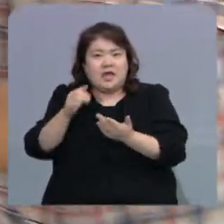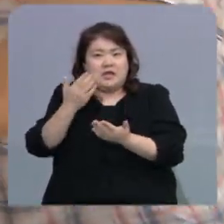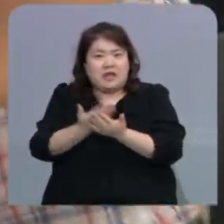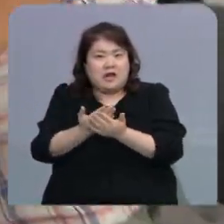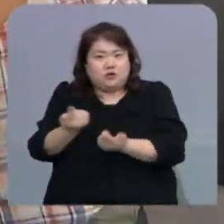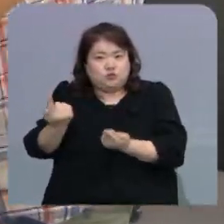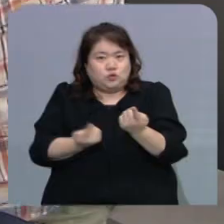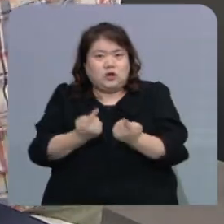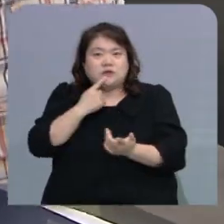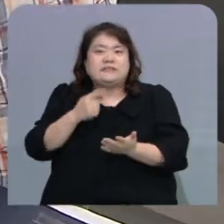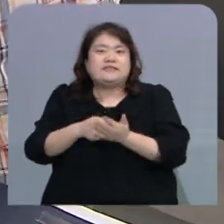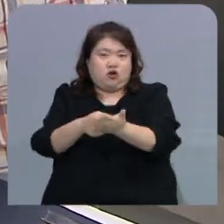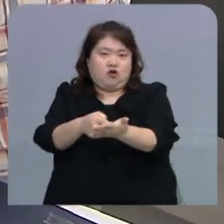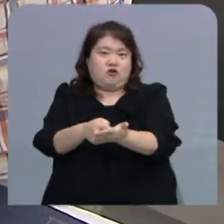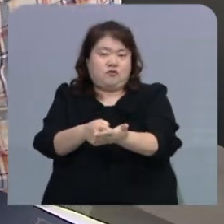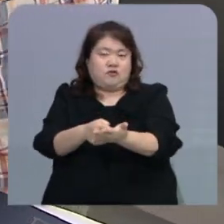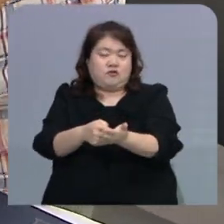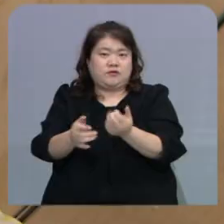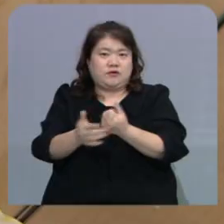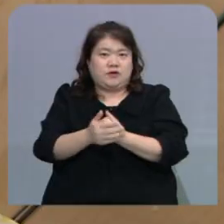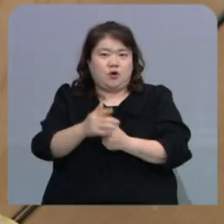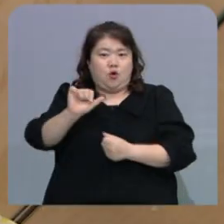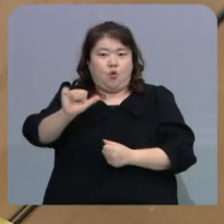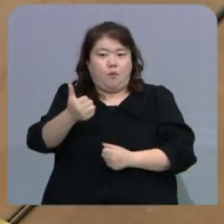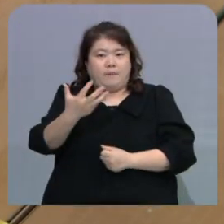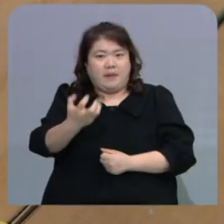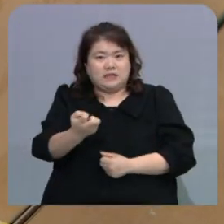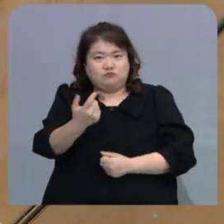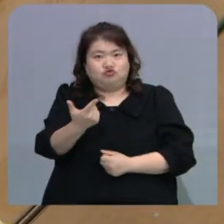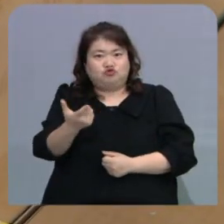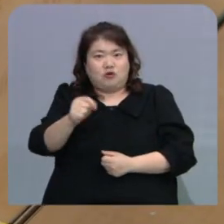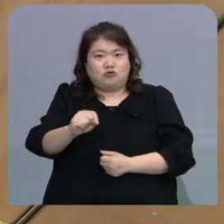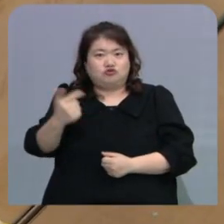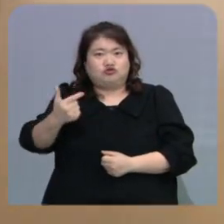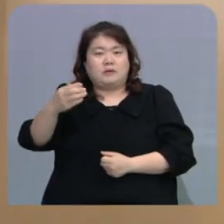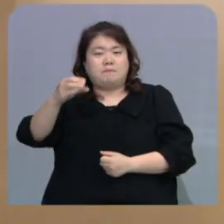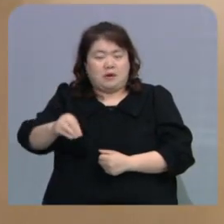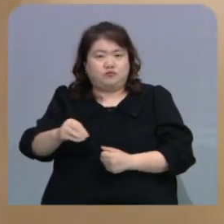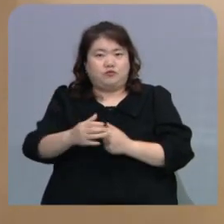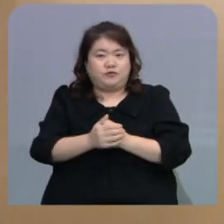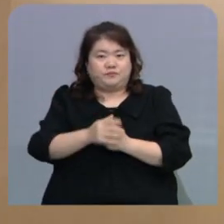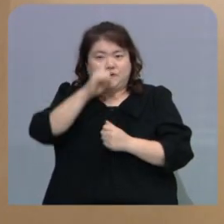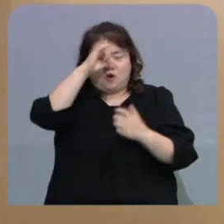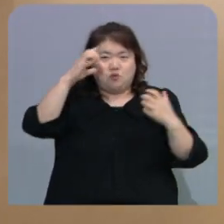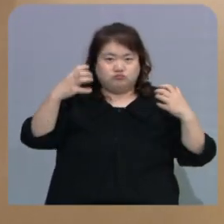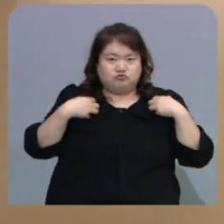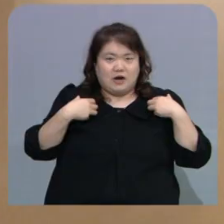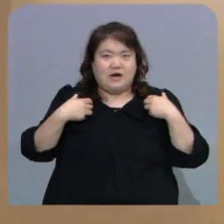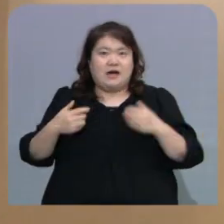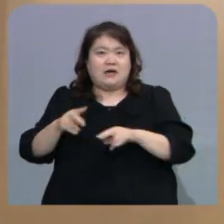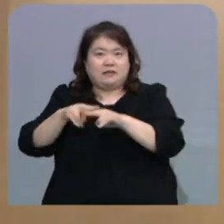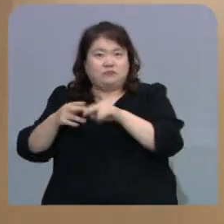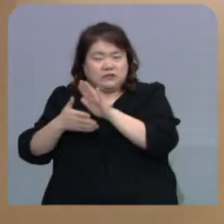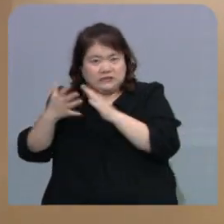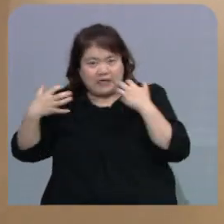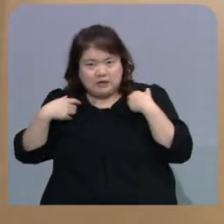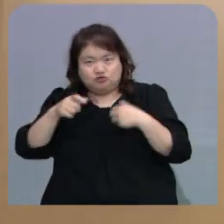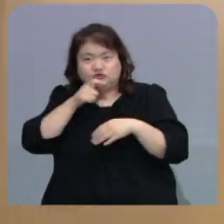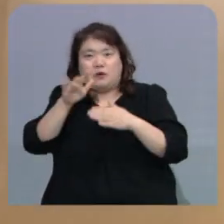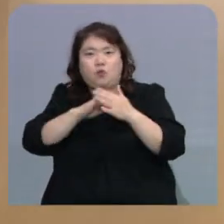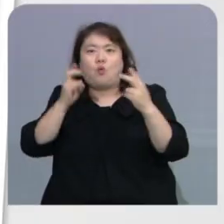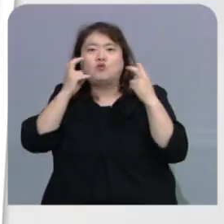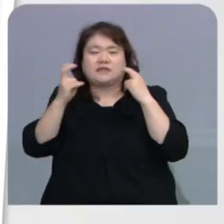신청서를 냈습니다. 청구액은 586억 6천만 원, 청구 대상은 중앙정부와 지자체, 수자원공사 등입니다.